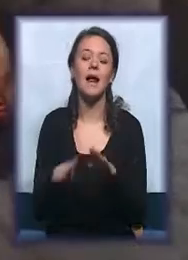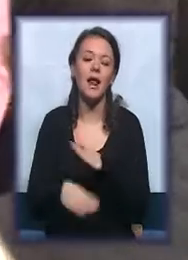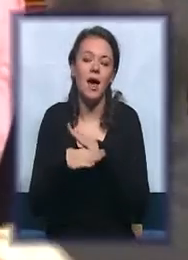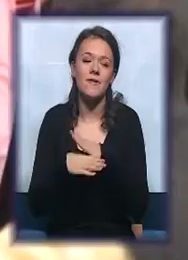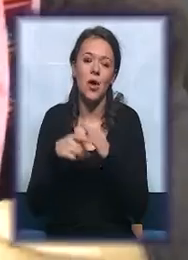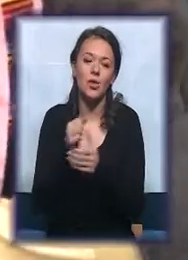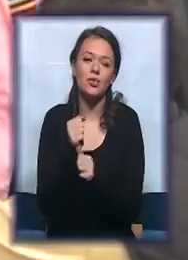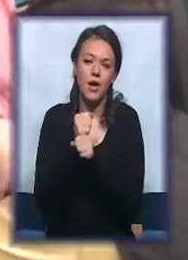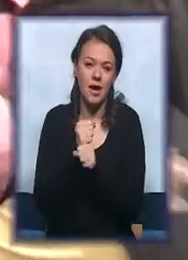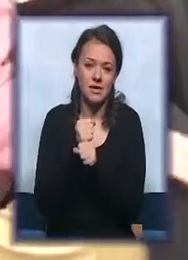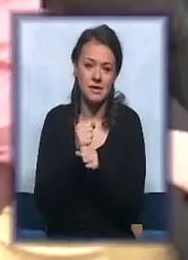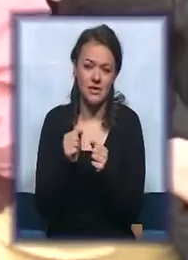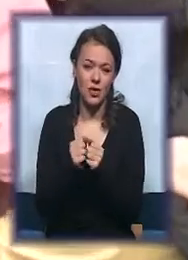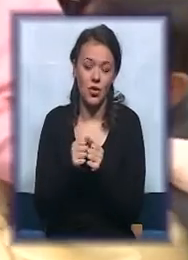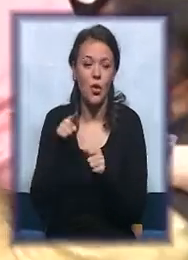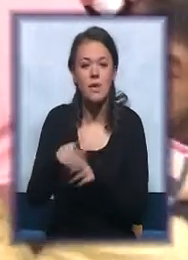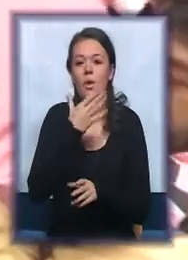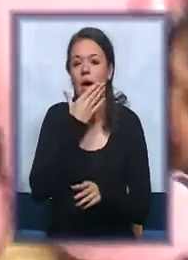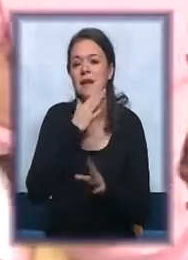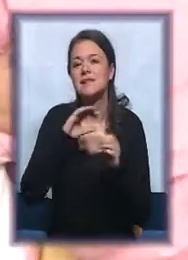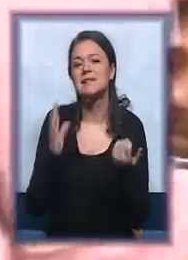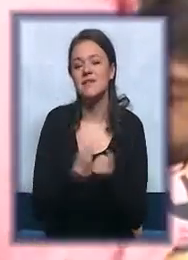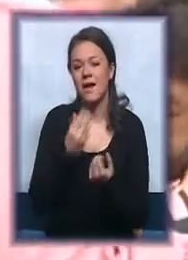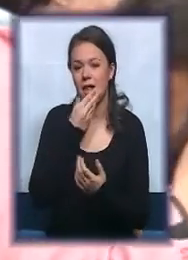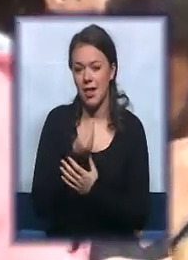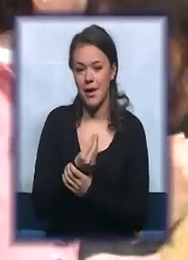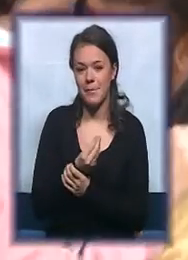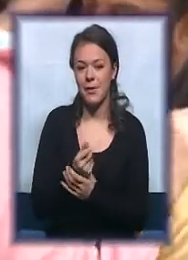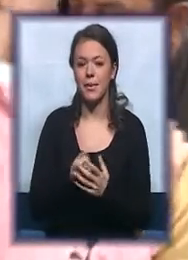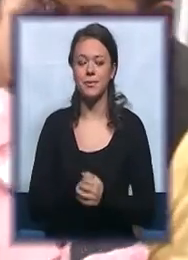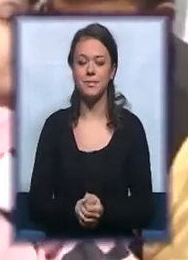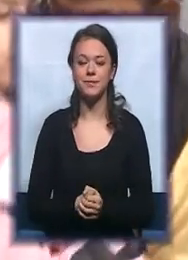u njemu je sve lepo, u njemu